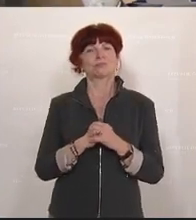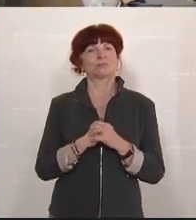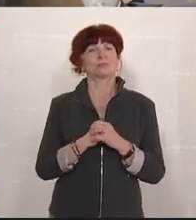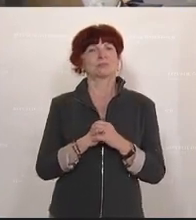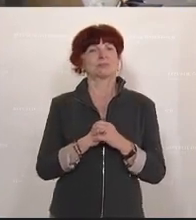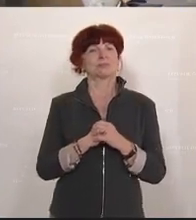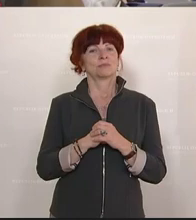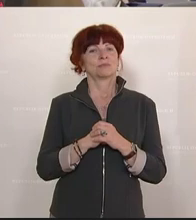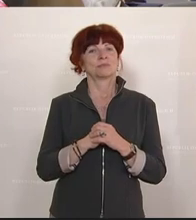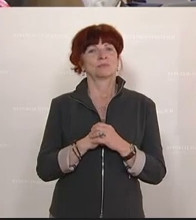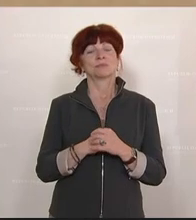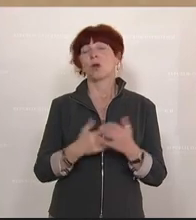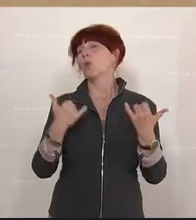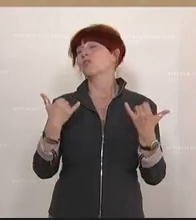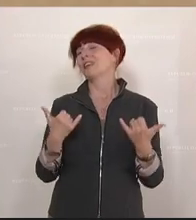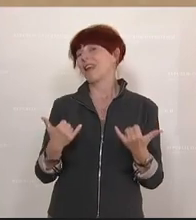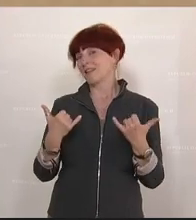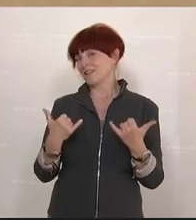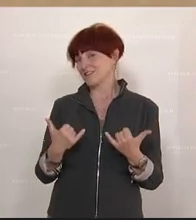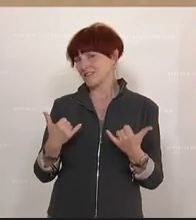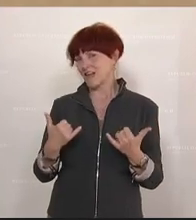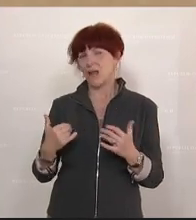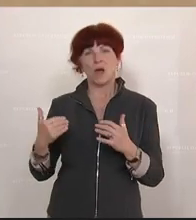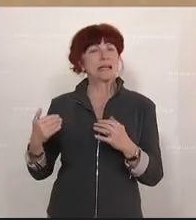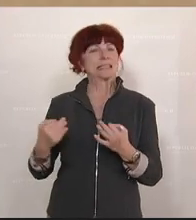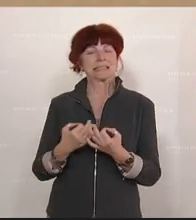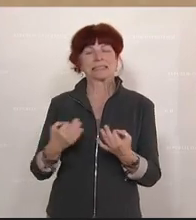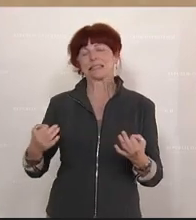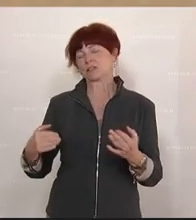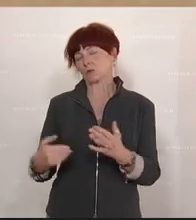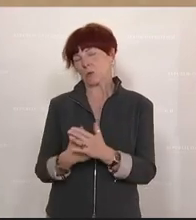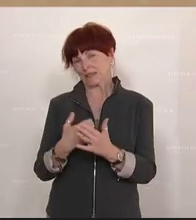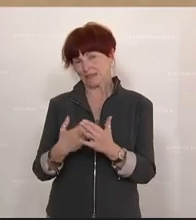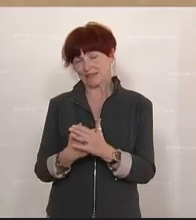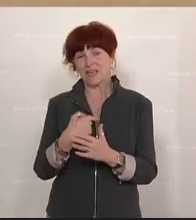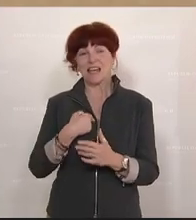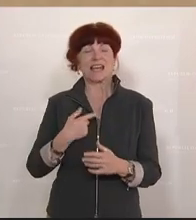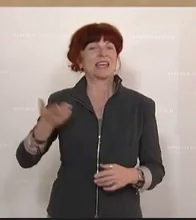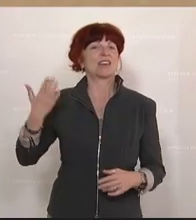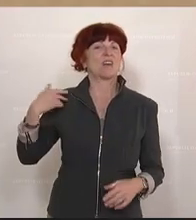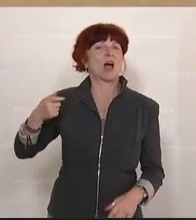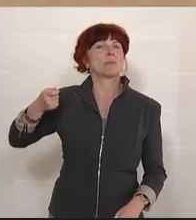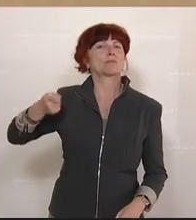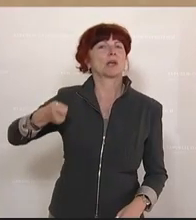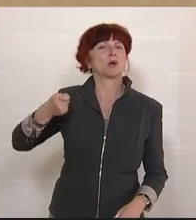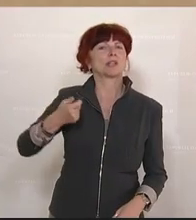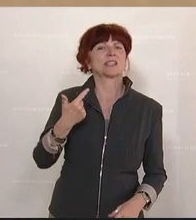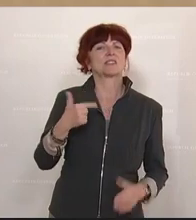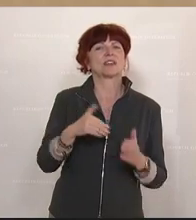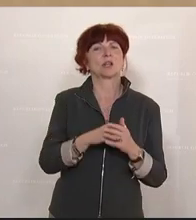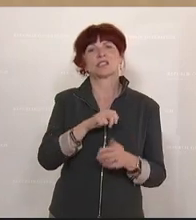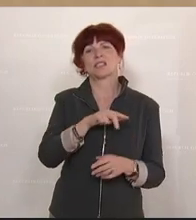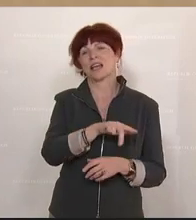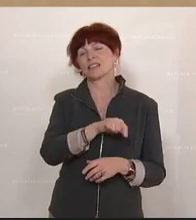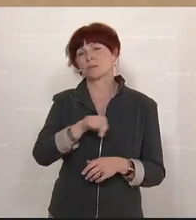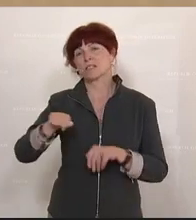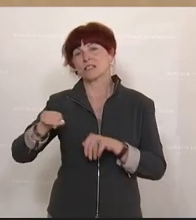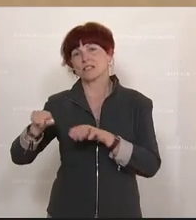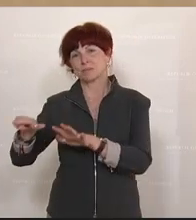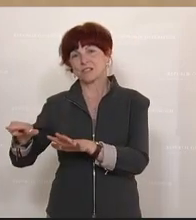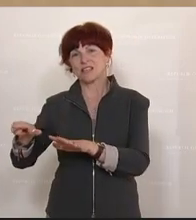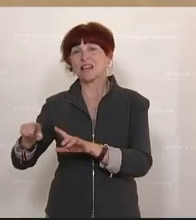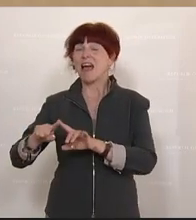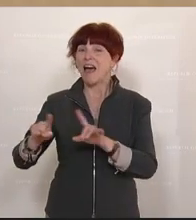Jetzt ist es grundsätzlich auch nichts Neues. Ich war Abgeordnete von 2013 bis 2017 in einer